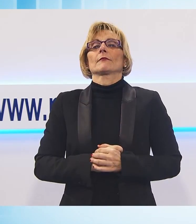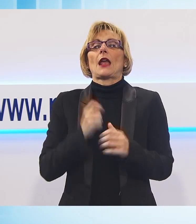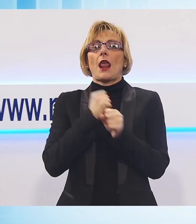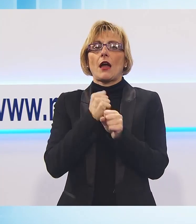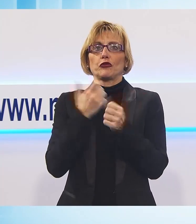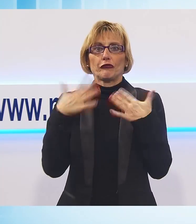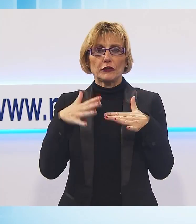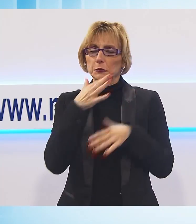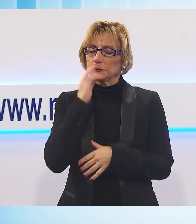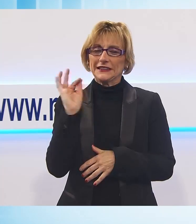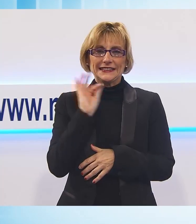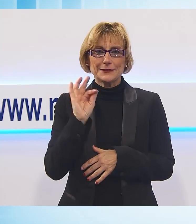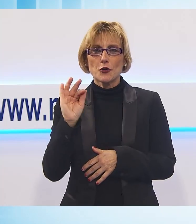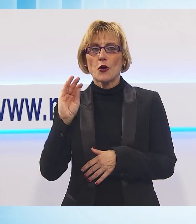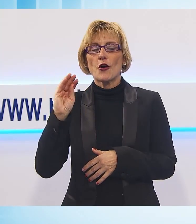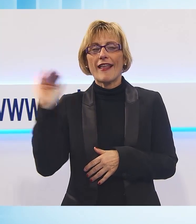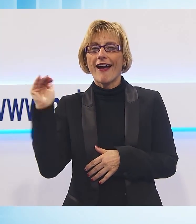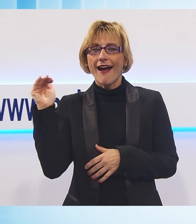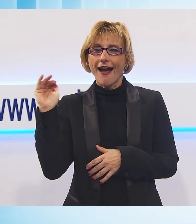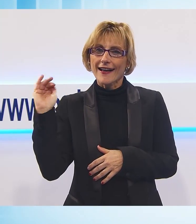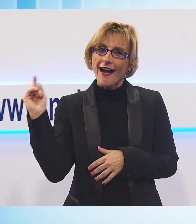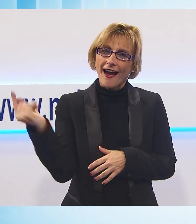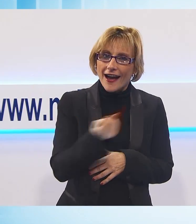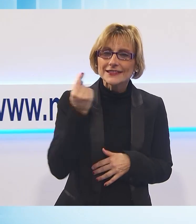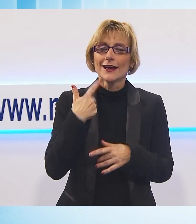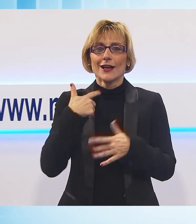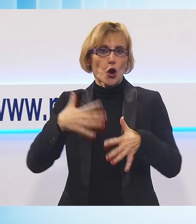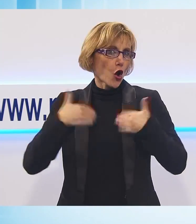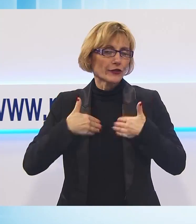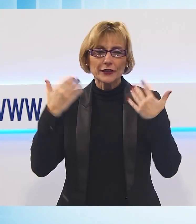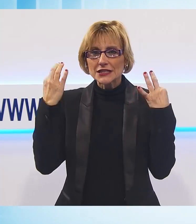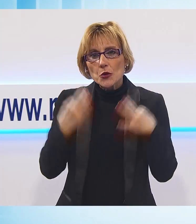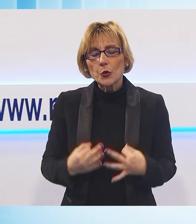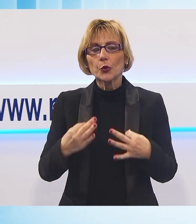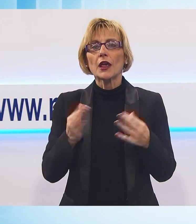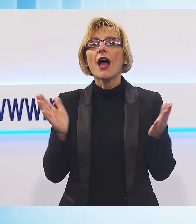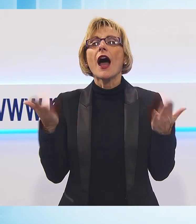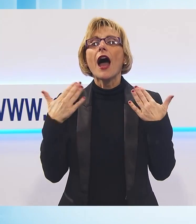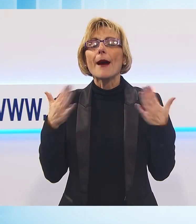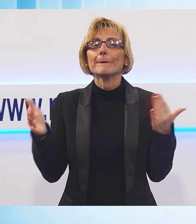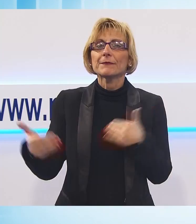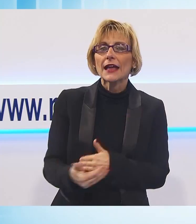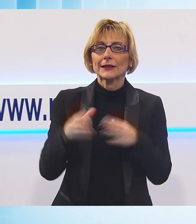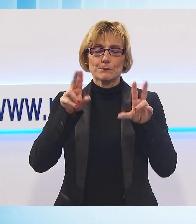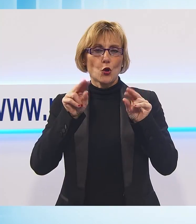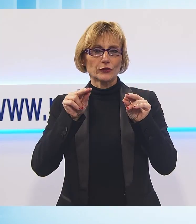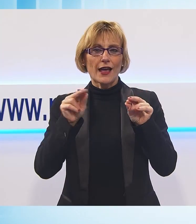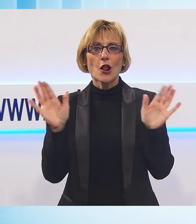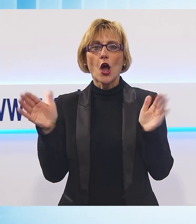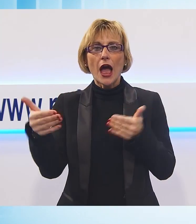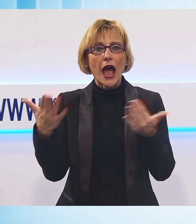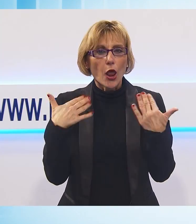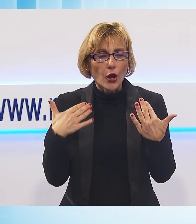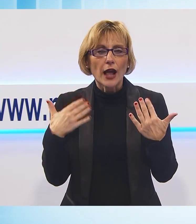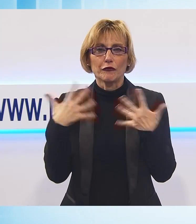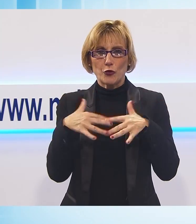i ragazzi saranno molto contenti di avere un ambiente un pochino più moderno, funzionale e come diceva il